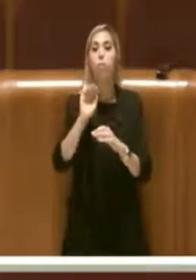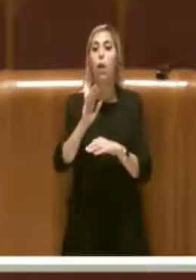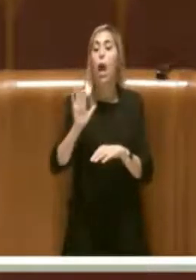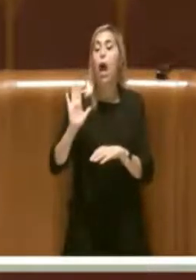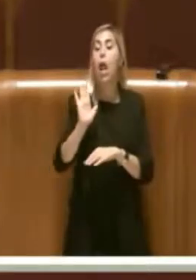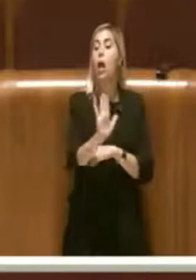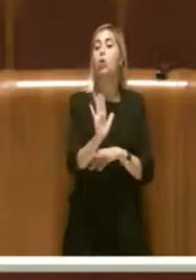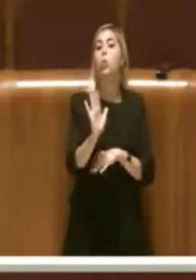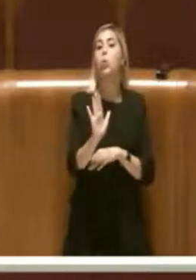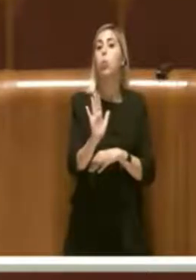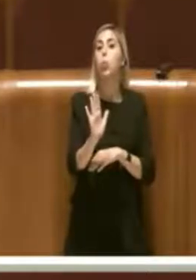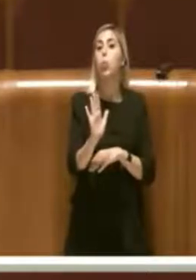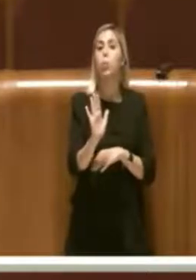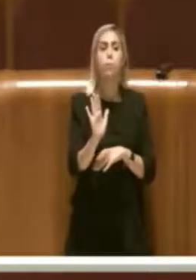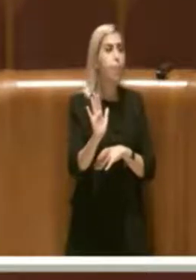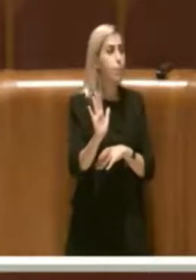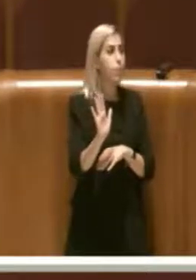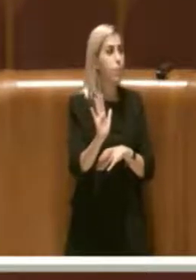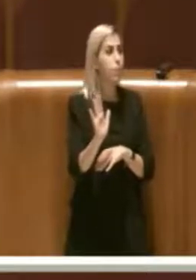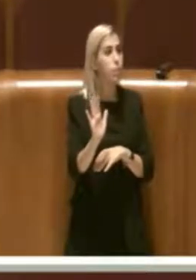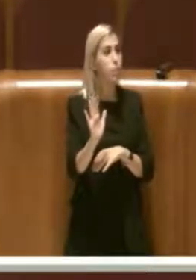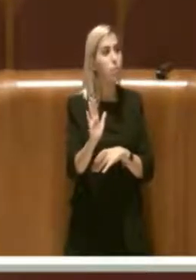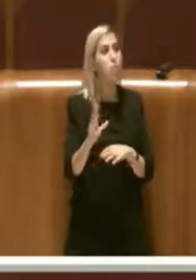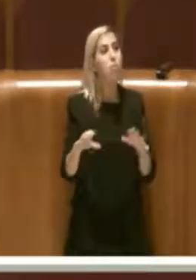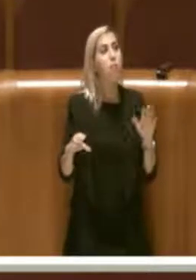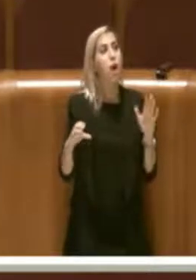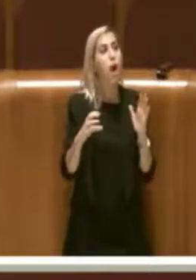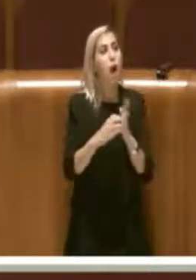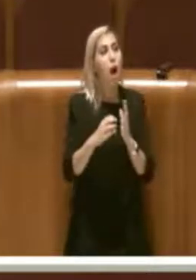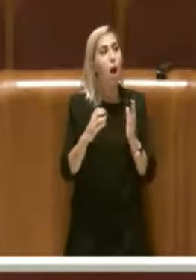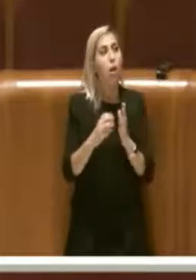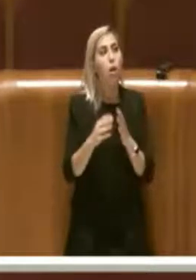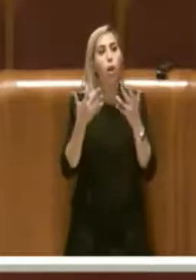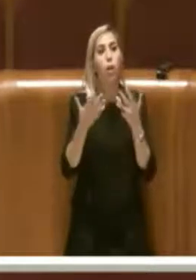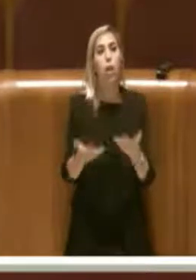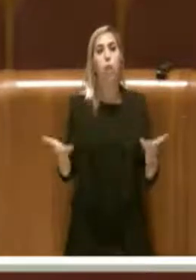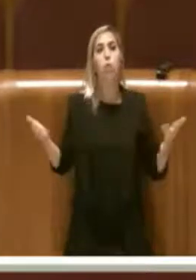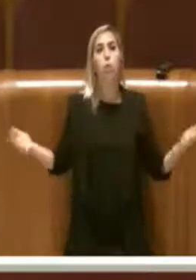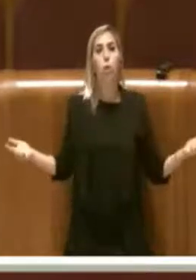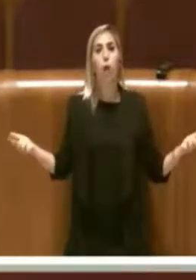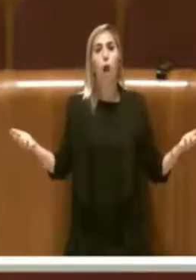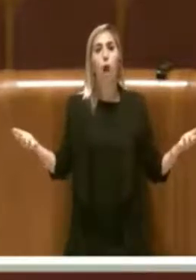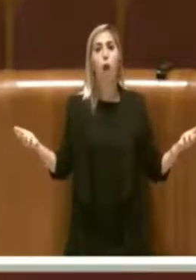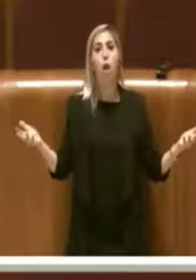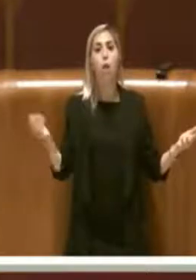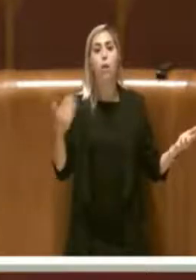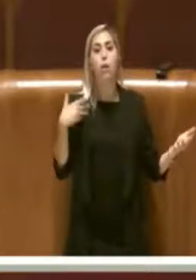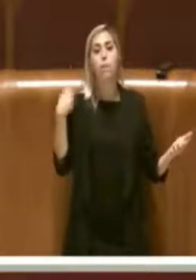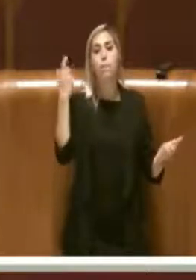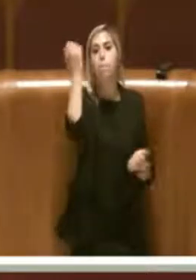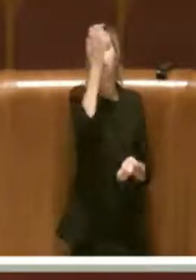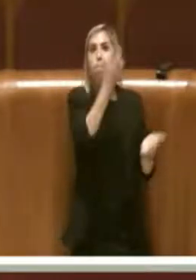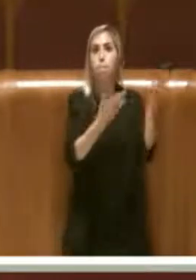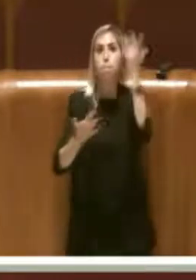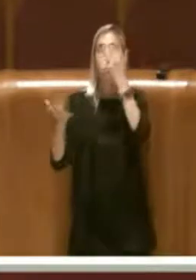articolazioni territoriali, esprimere in